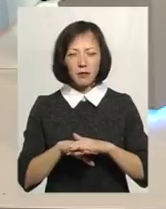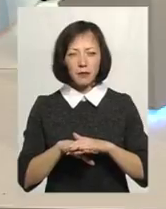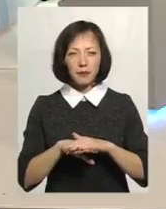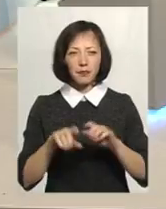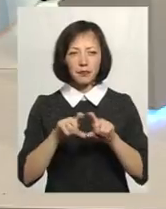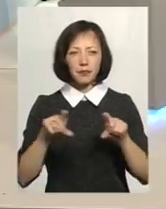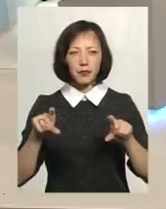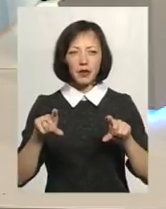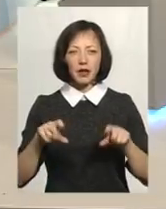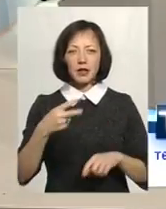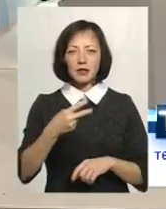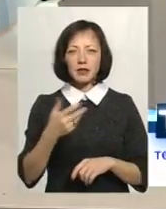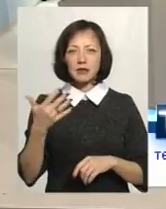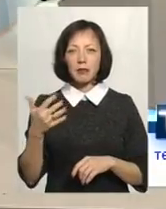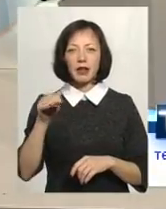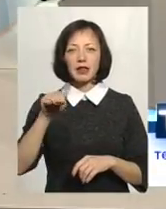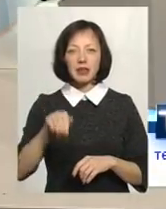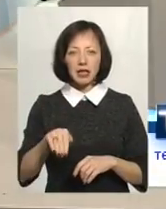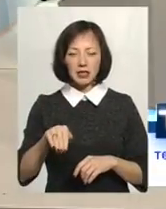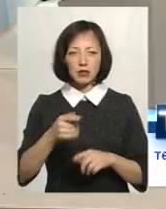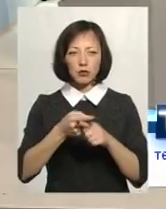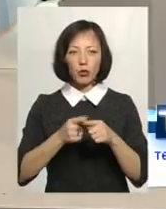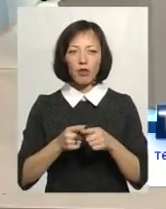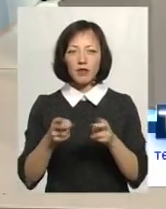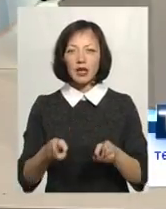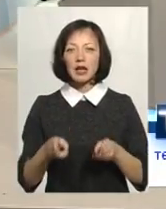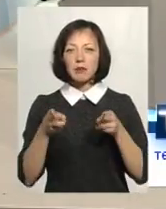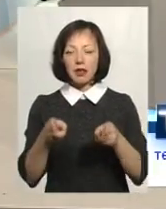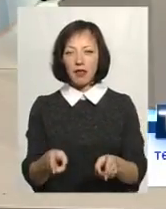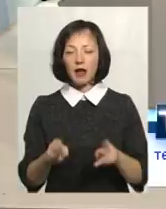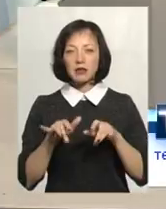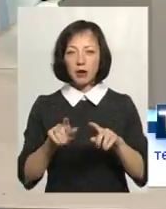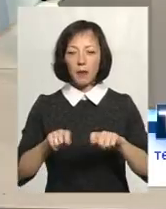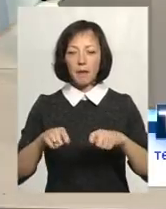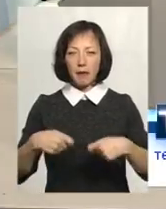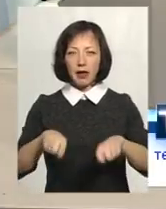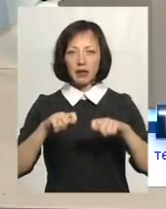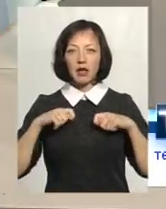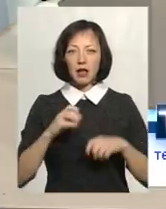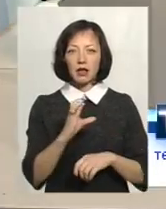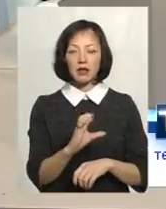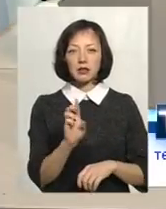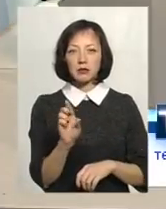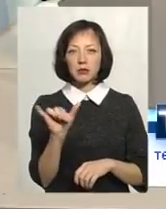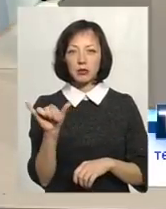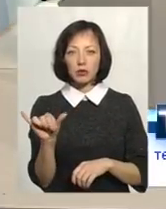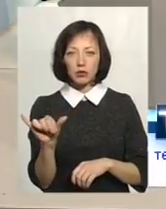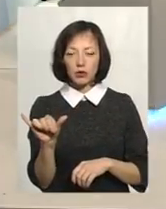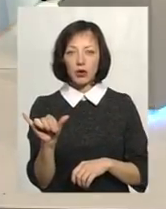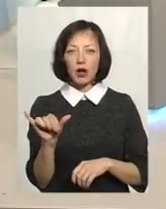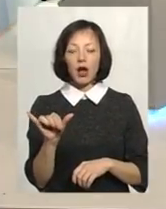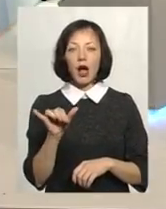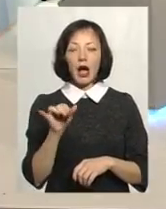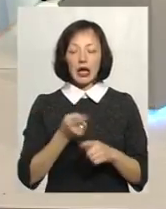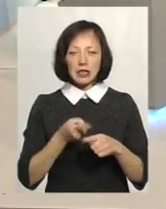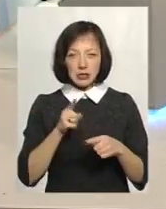25 тисяч з половиною кримінальних справ, що передала Служба безпеки України. І вони